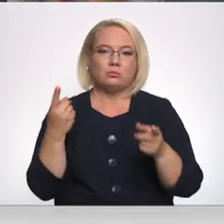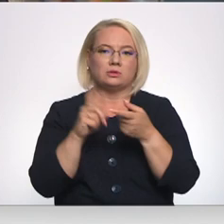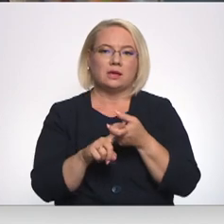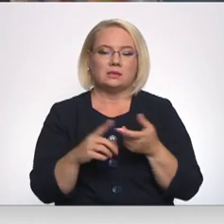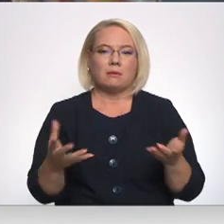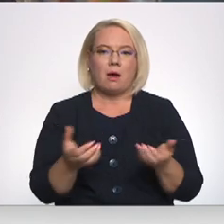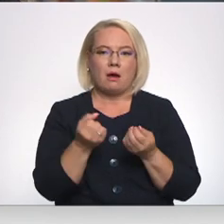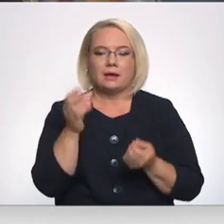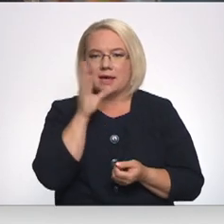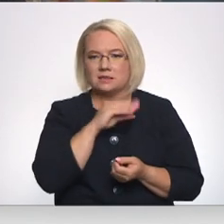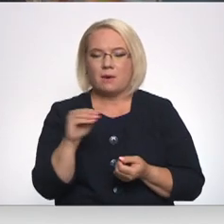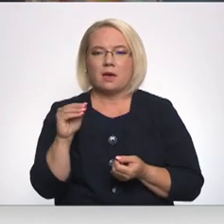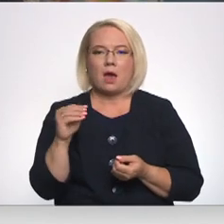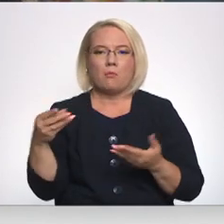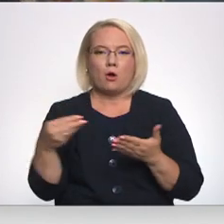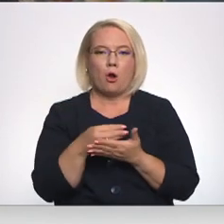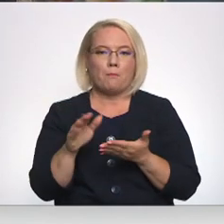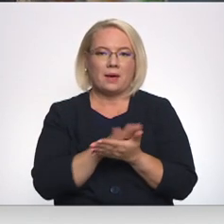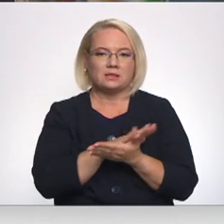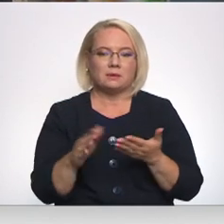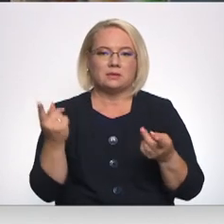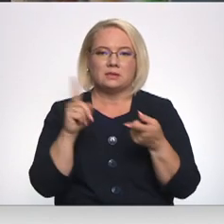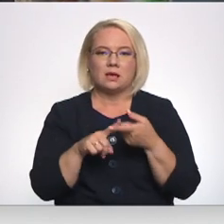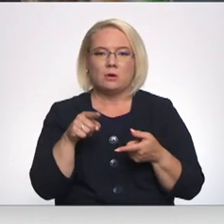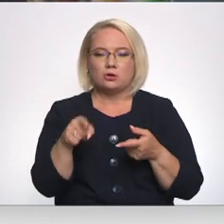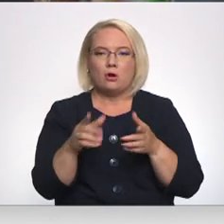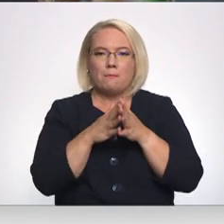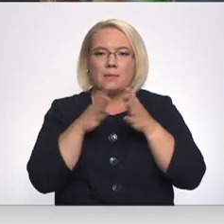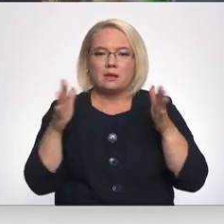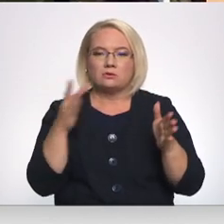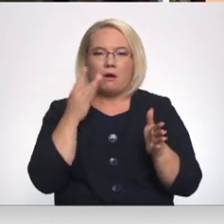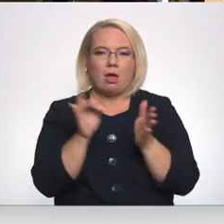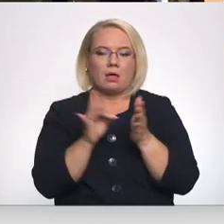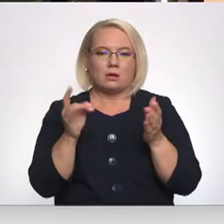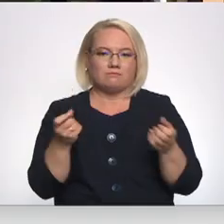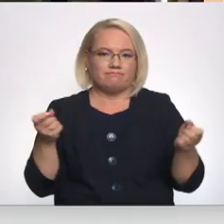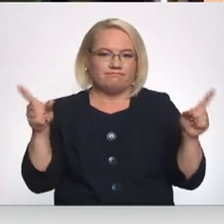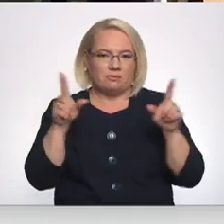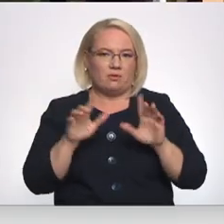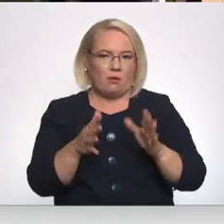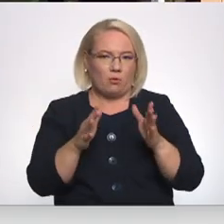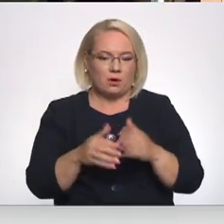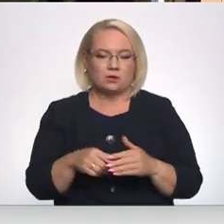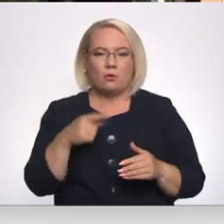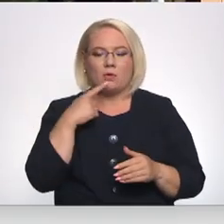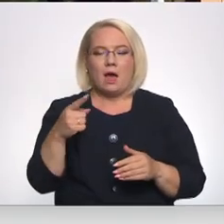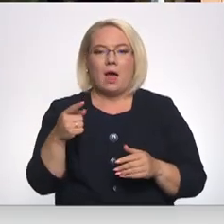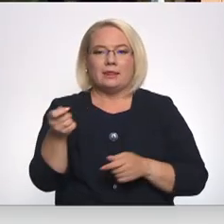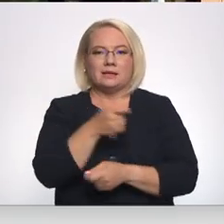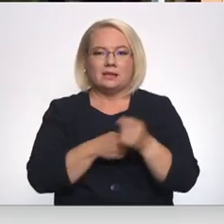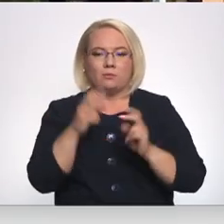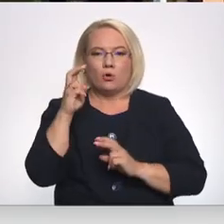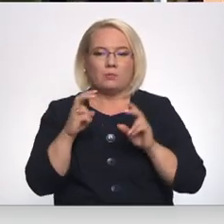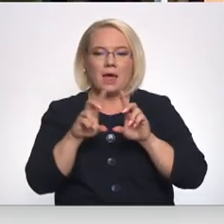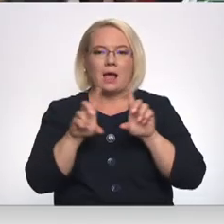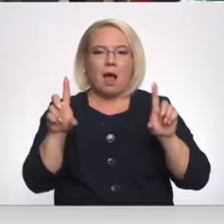ar iespējamām kompensācijām, saistībā ar šo mildzīgo energoresursu kāpumu. Latvijas Tirzniecības un Rūpniecības kamera šobrīd veids